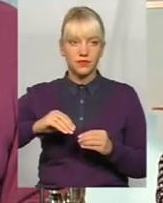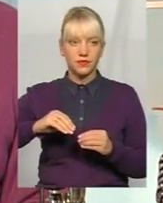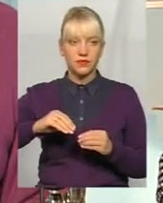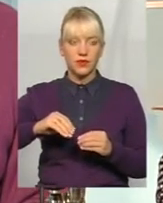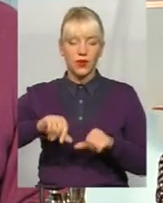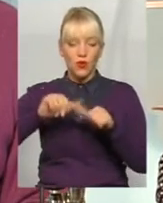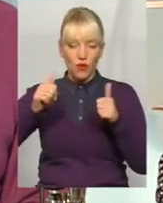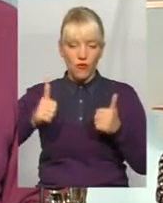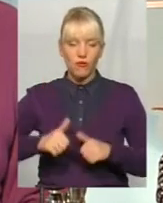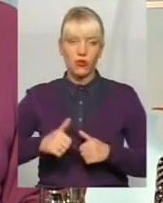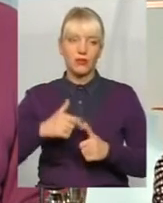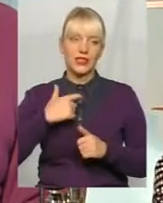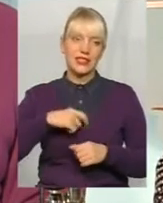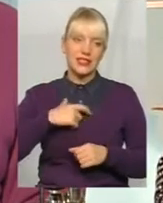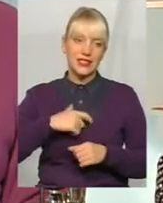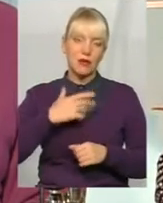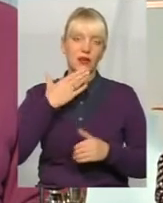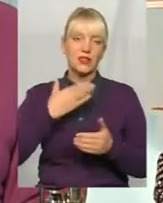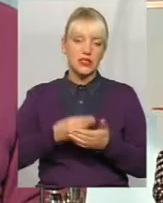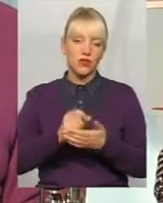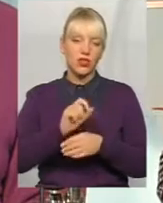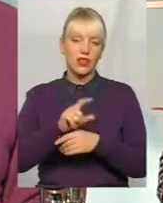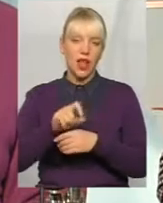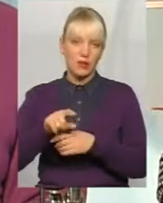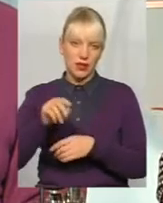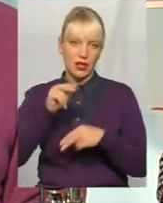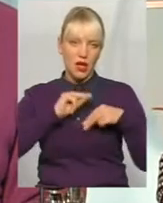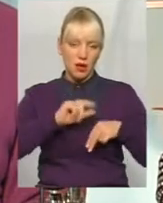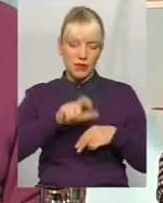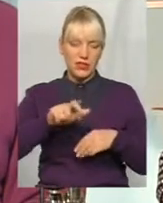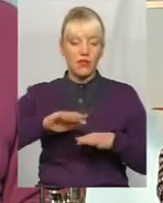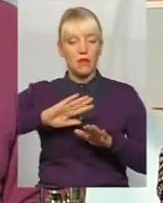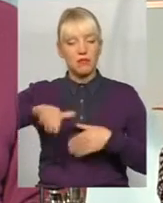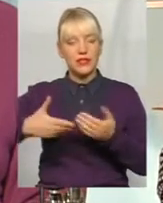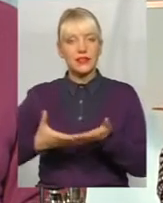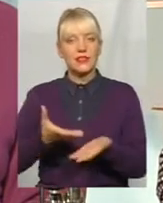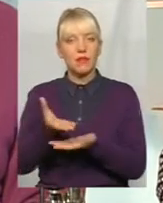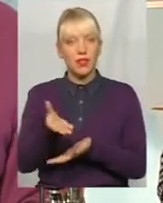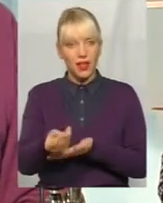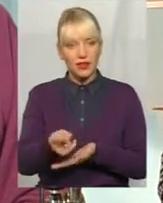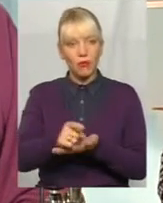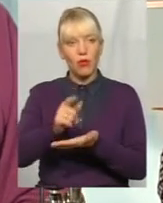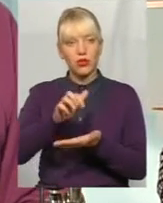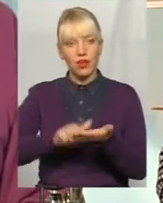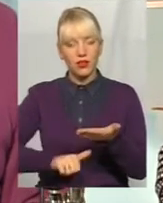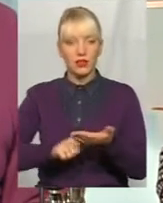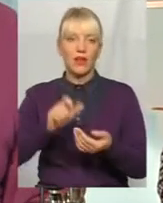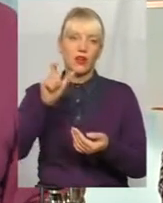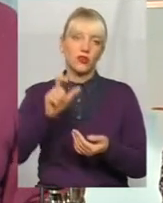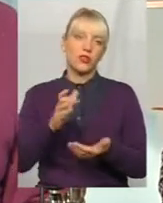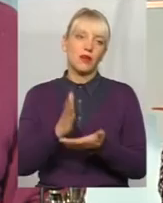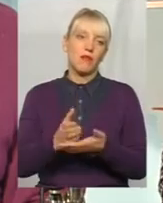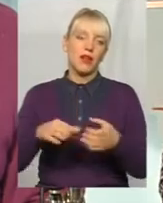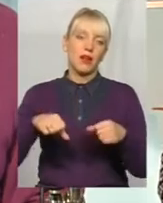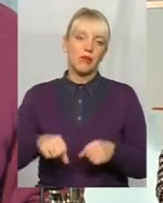оформити себе і своїх найманих працівників. Після сплати податків, тоді людина має